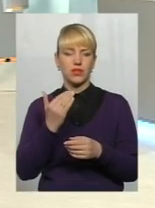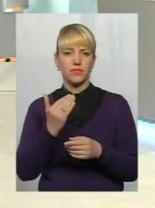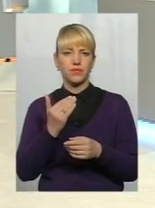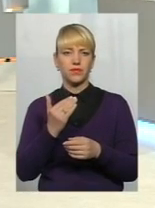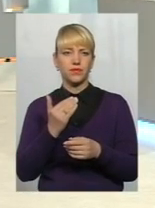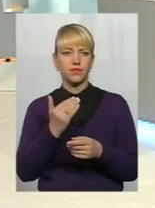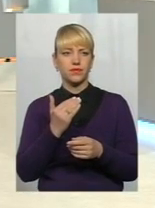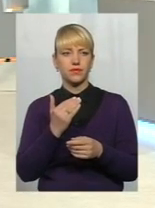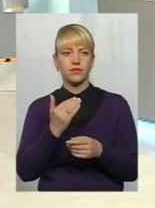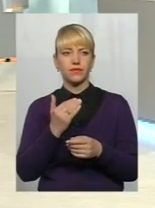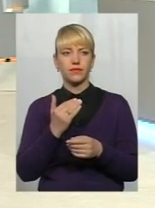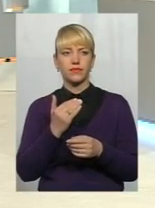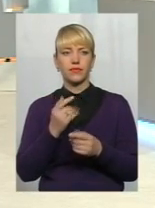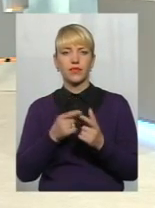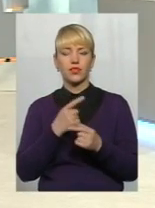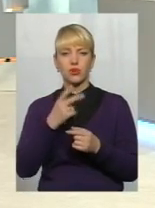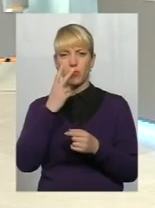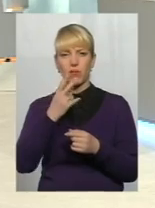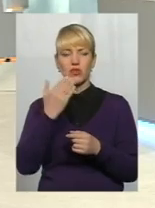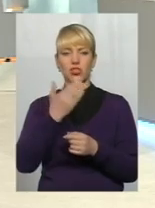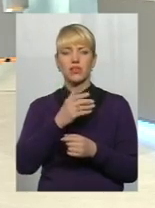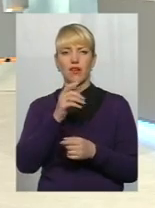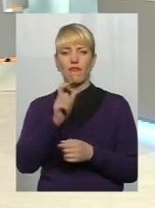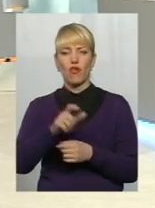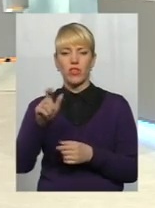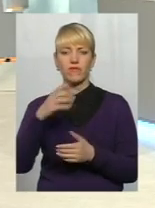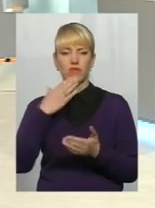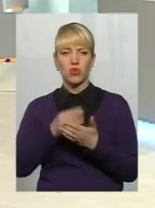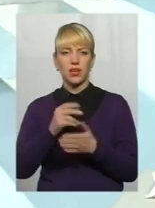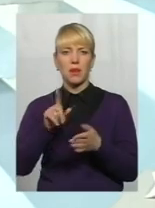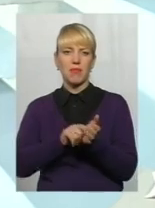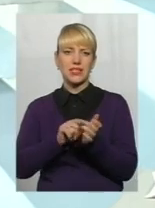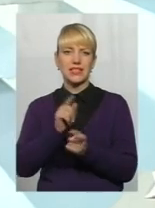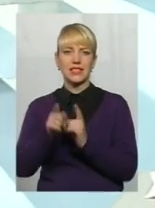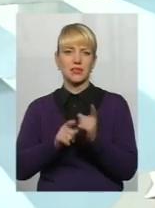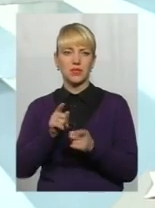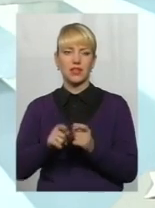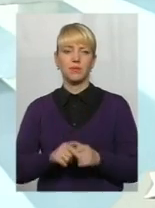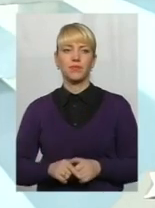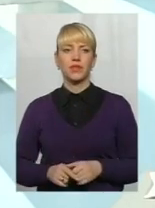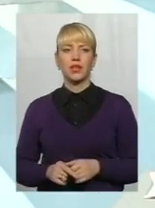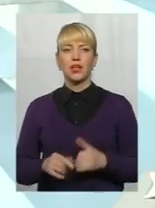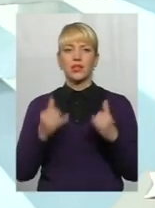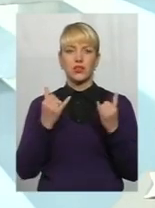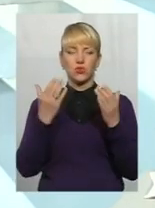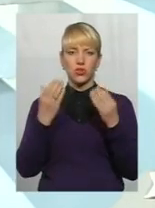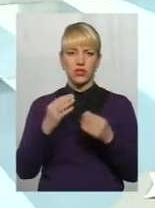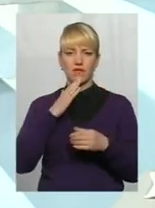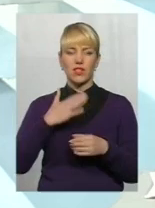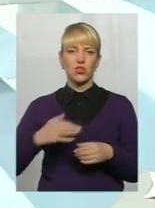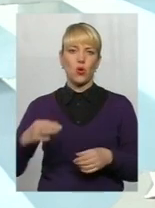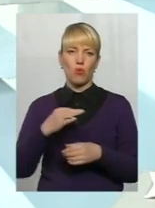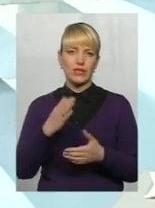чи побачать вони в своїх пенсіях якісь зміни щодо збільшення? Так, на сьогоднішній день в нашій